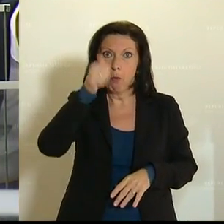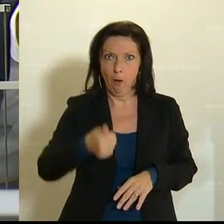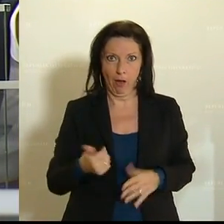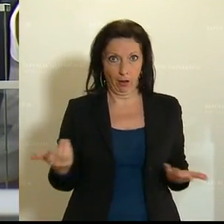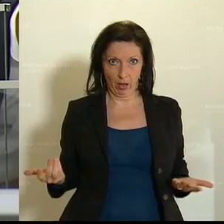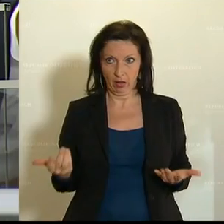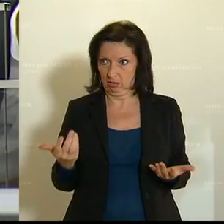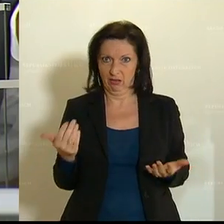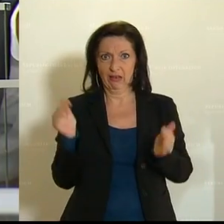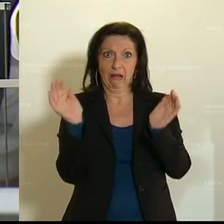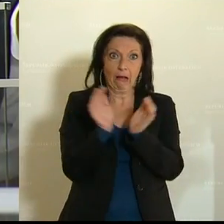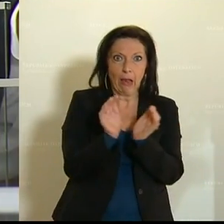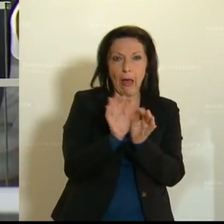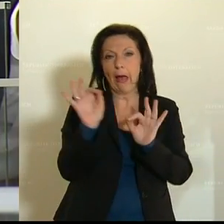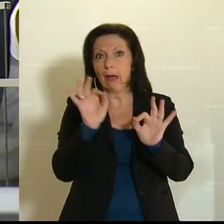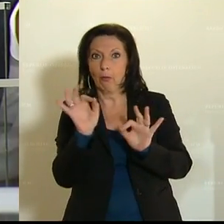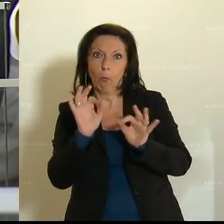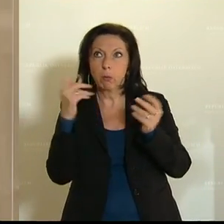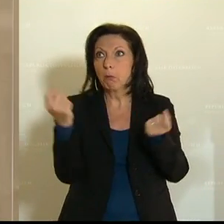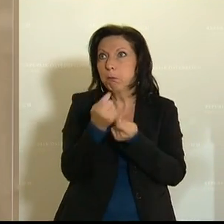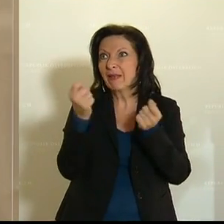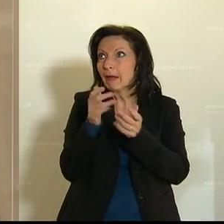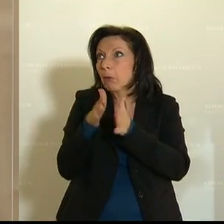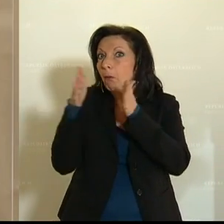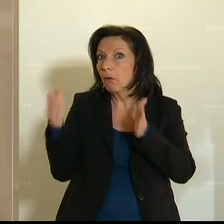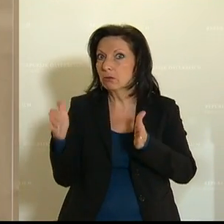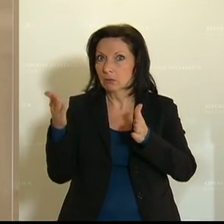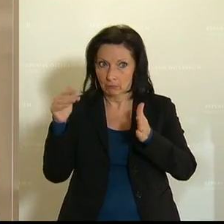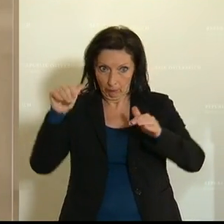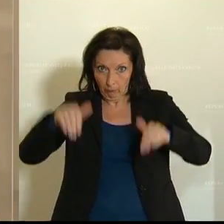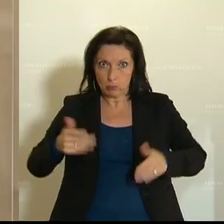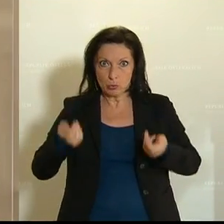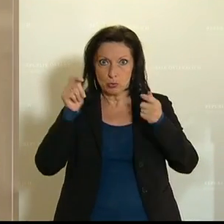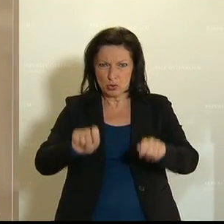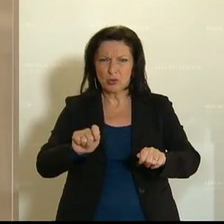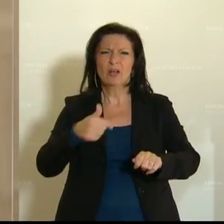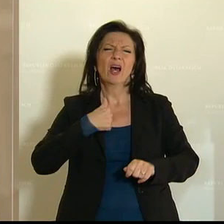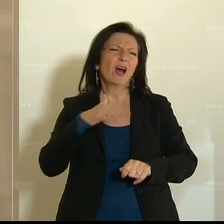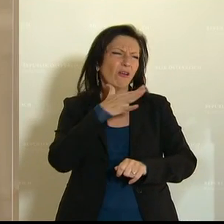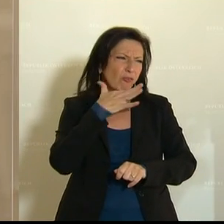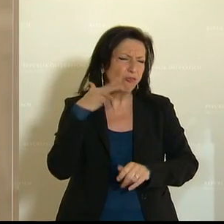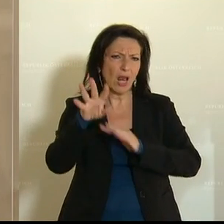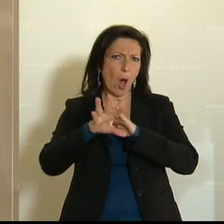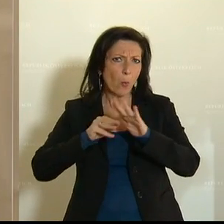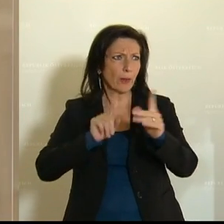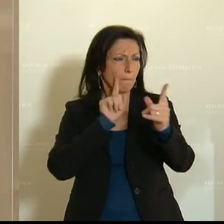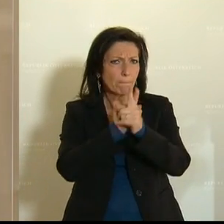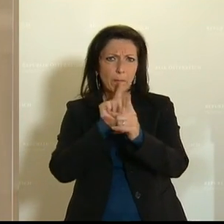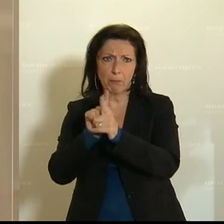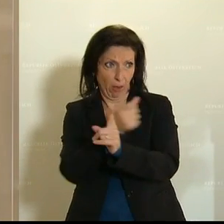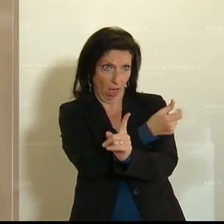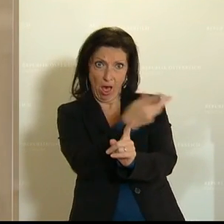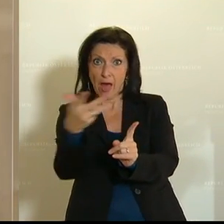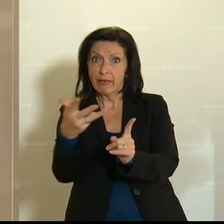ihren kleinen oder auch größeren Betrieb schließen mussten. Ich habe viele von denen getroffen und einige haben letztes Jahr noch große